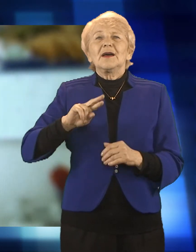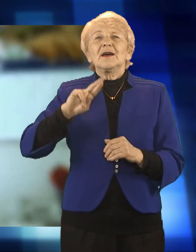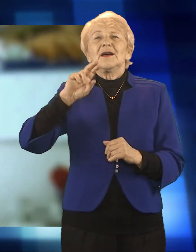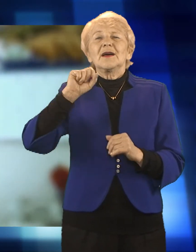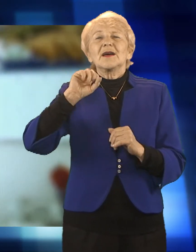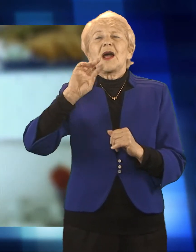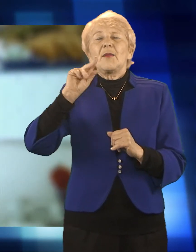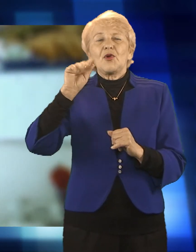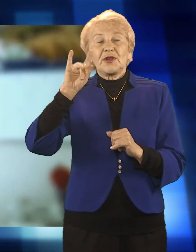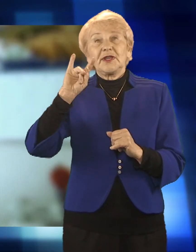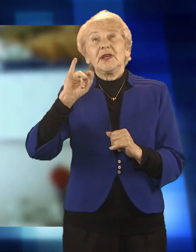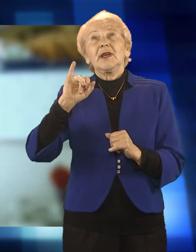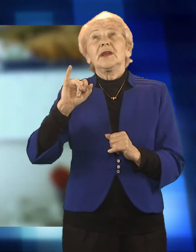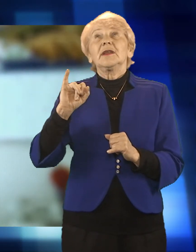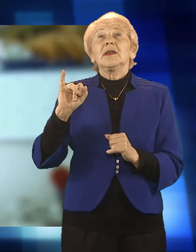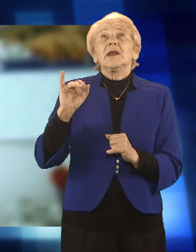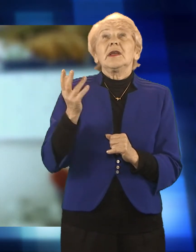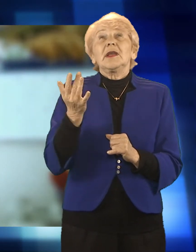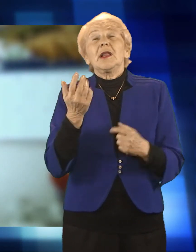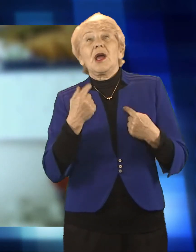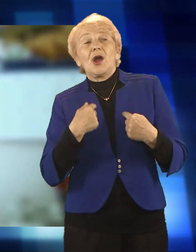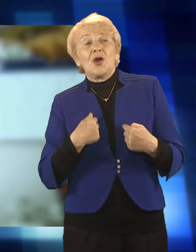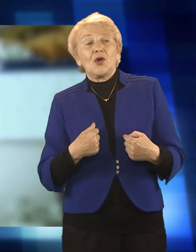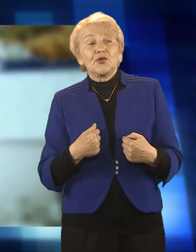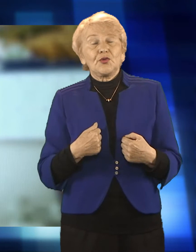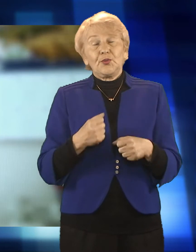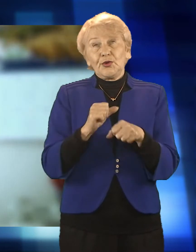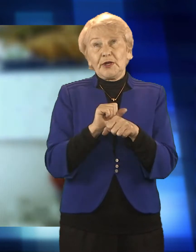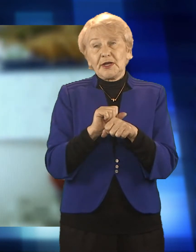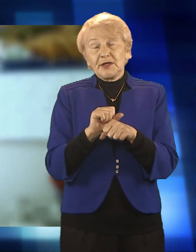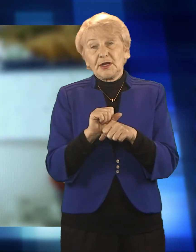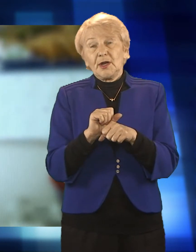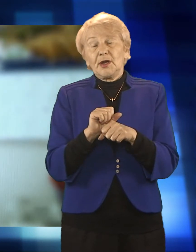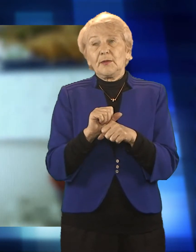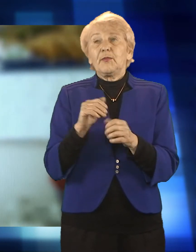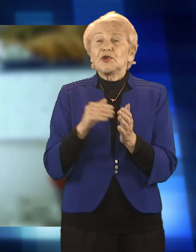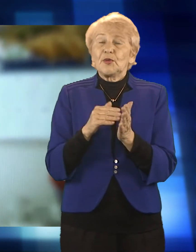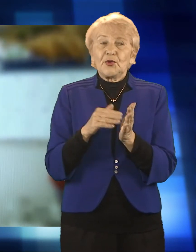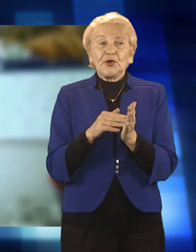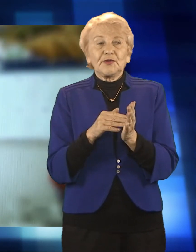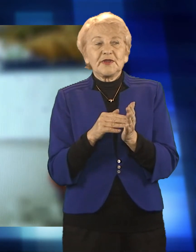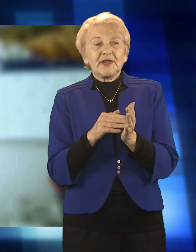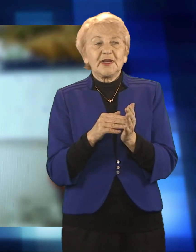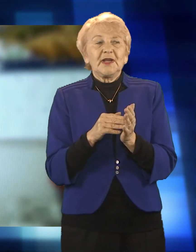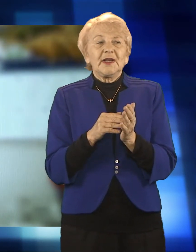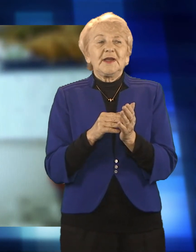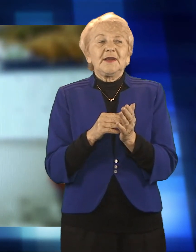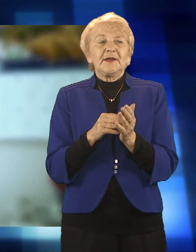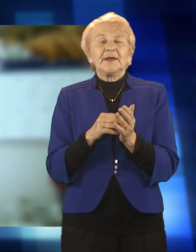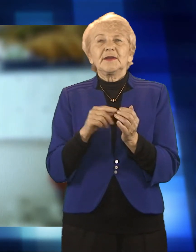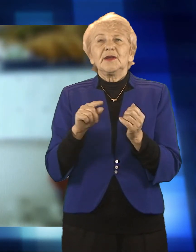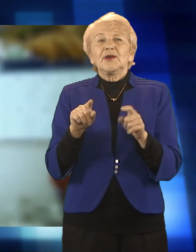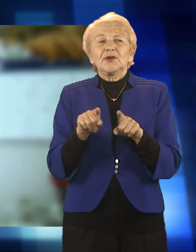wewnątrz jednostek w następstwie tego, co pojawia się na skalę ogólnopolską. Mamy wzmożoną